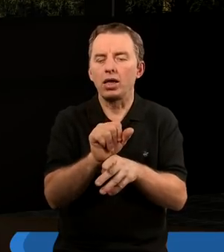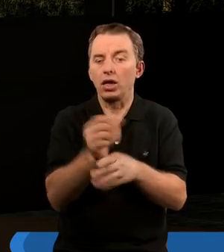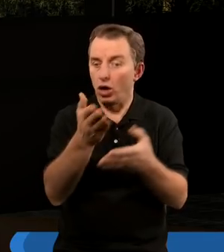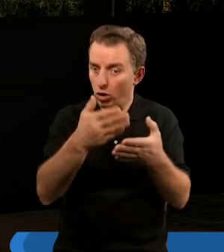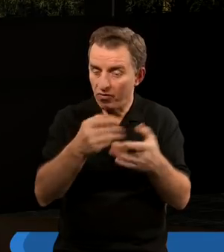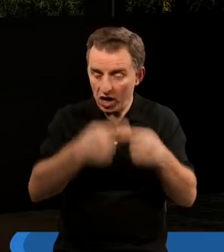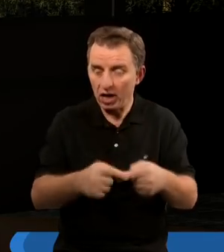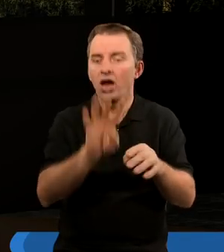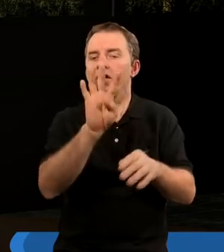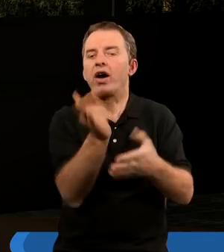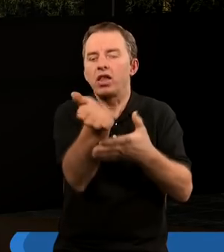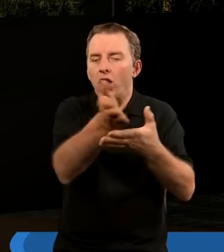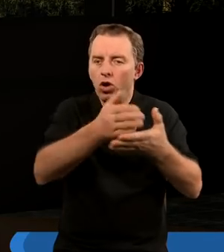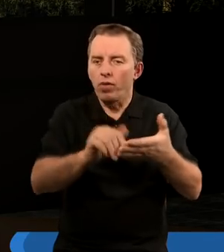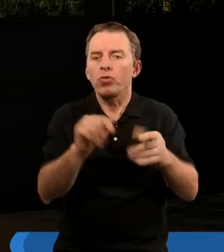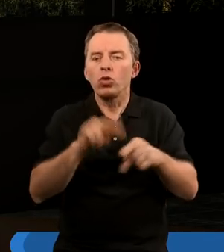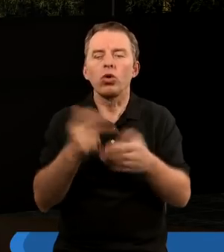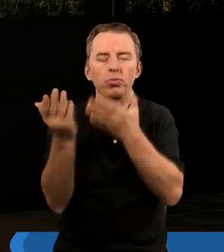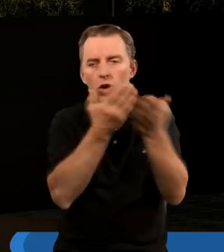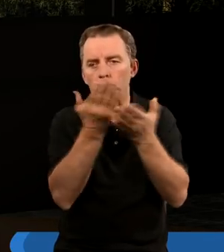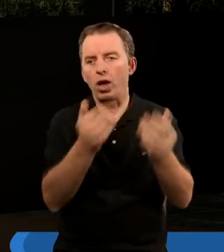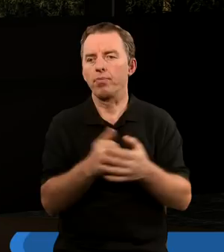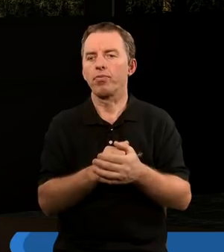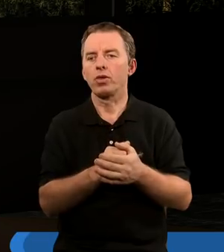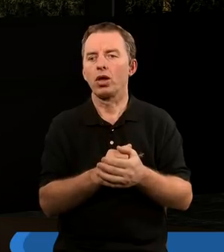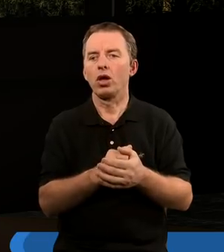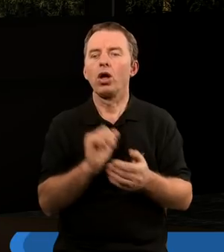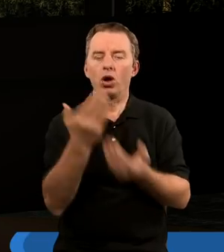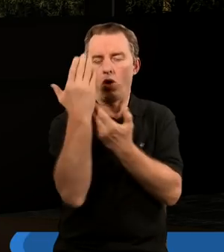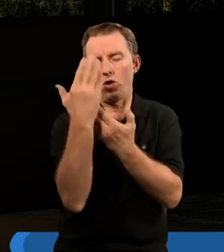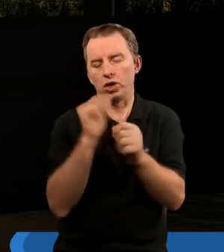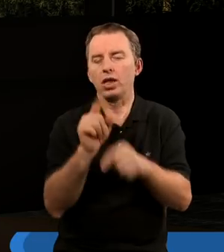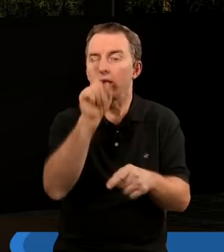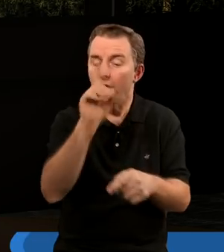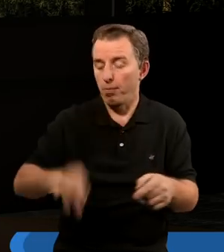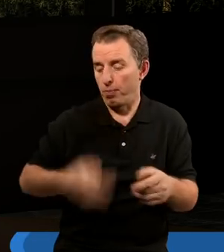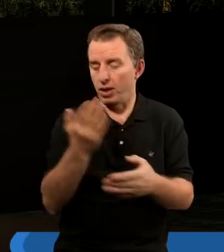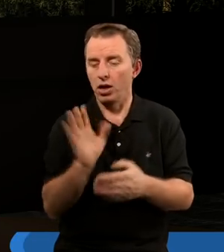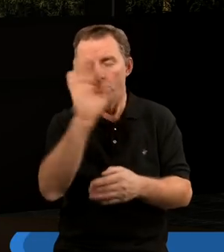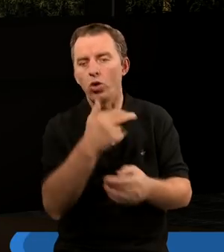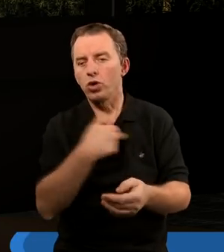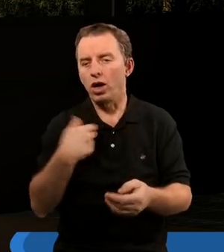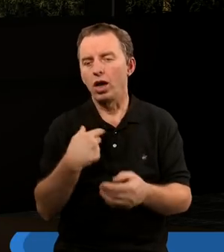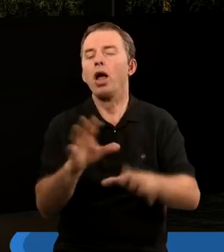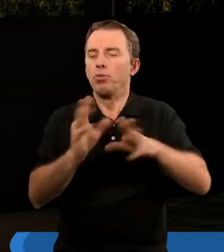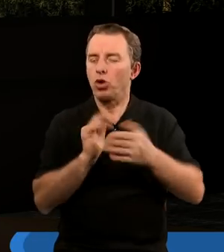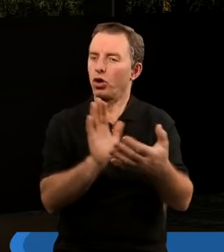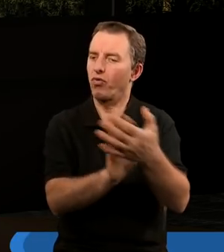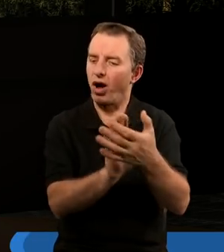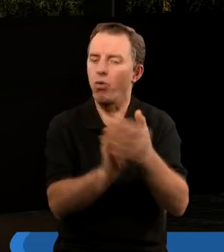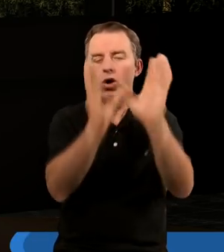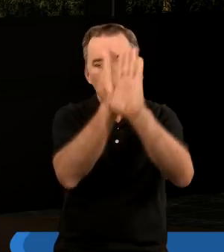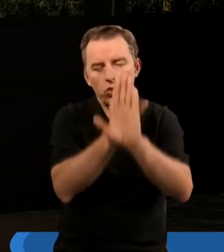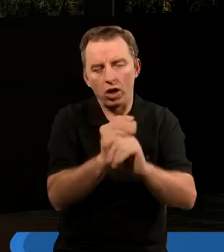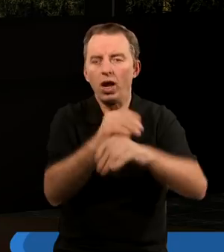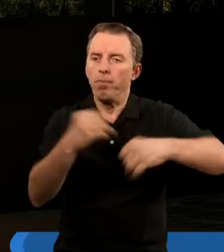rozdziału, który przeczytam. Godzień jesteś, Panie i Boże nasz, przyjąć chwałę